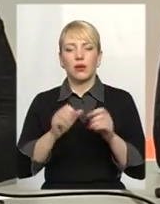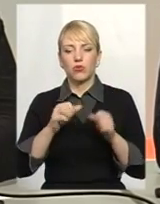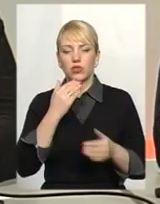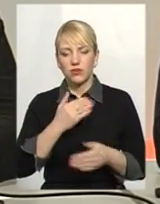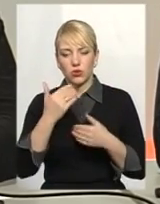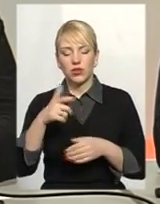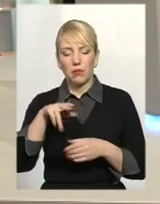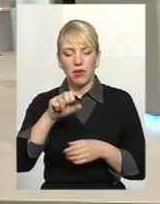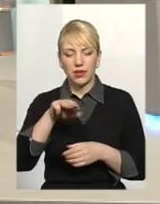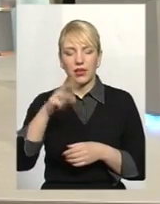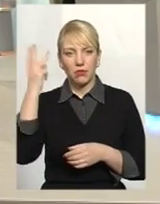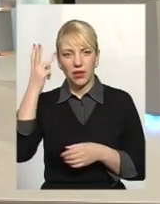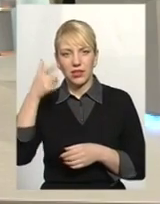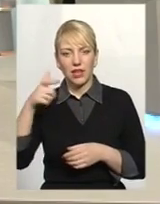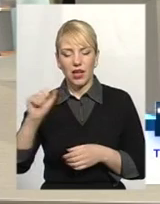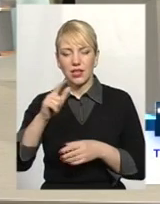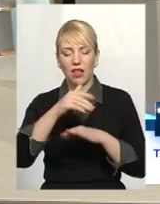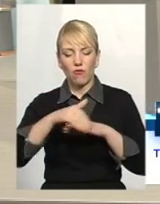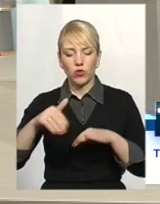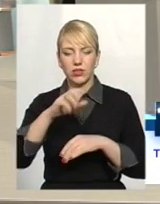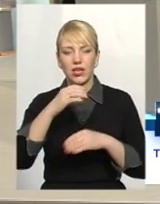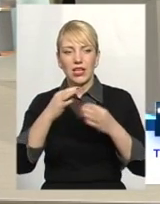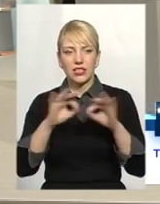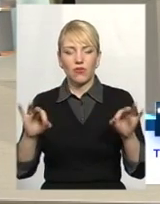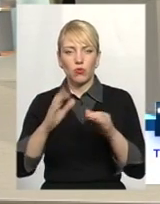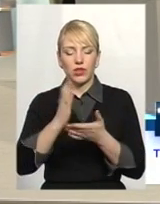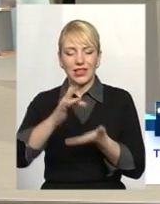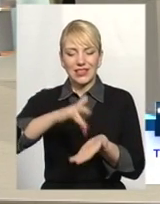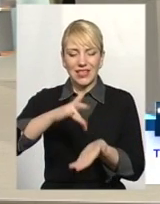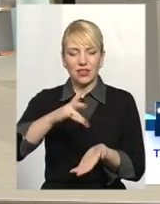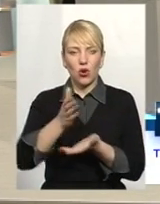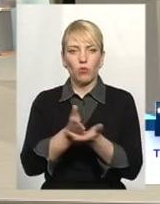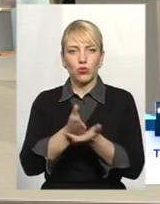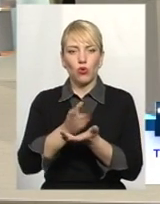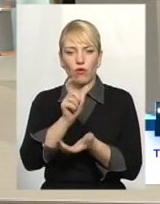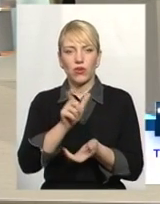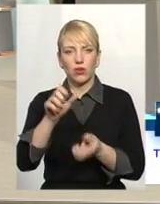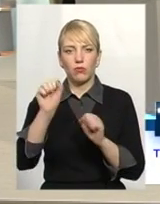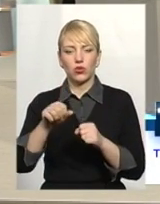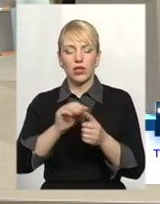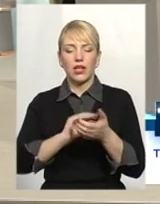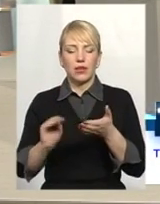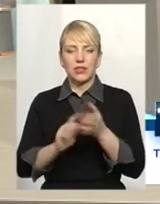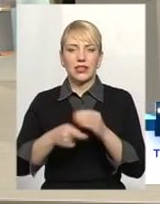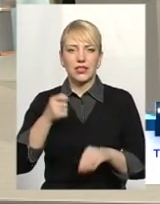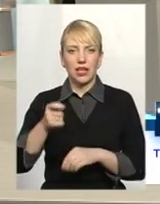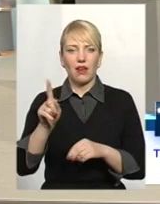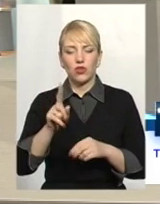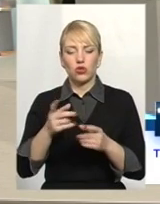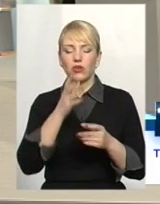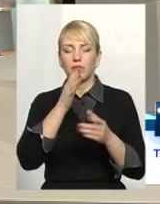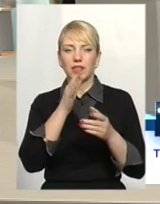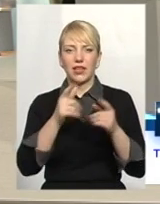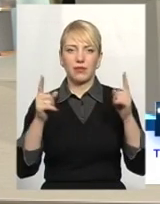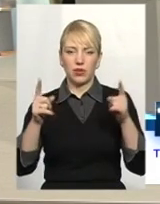написати, там у нас по вулиці Свободи є центр обслуговування клієнтів, написати заяву, що вона на такий-то термін в'їжджає